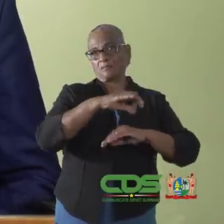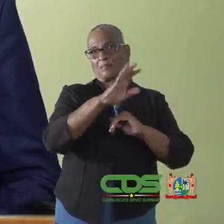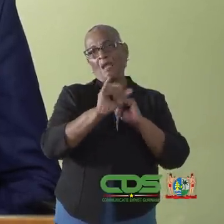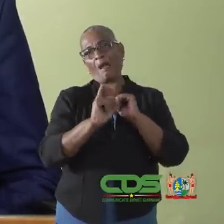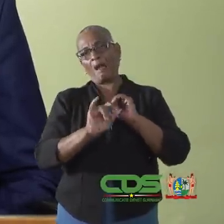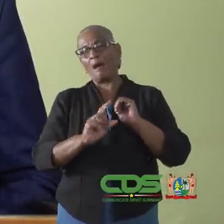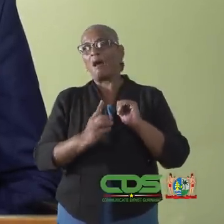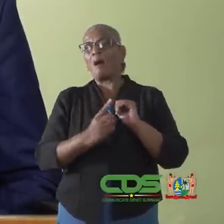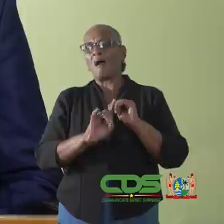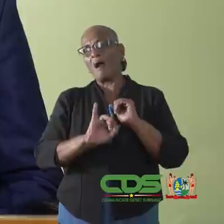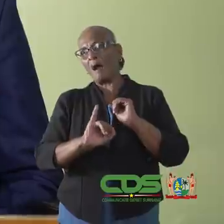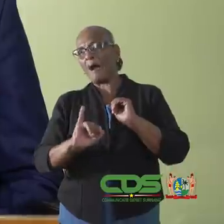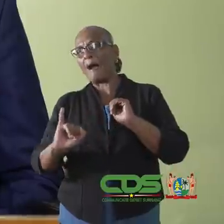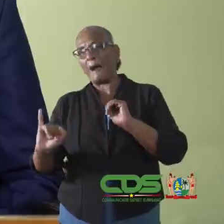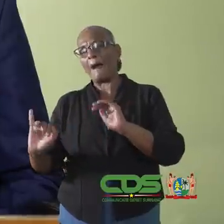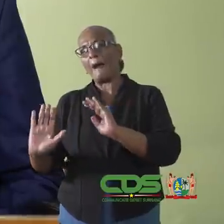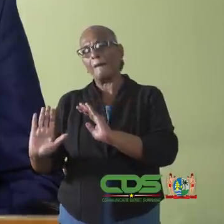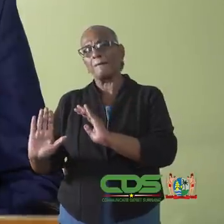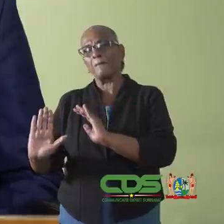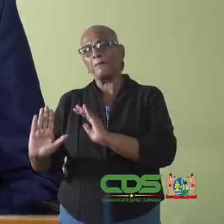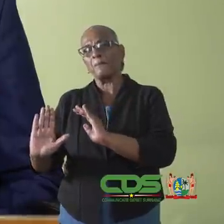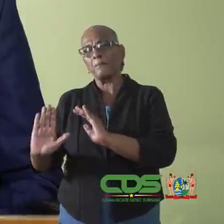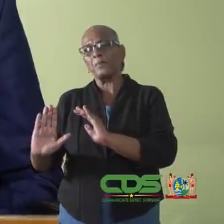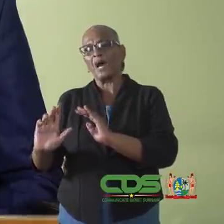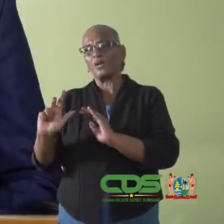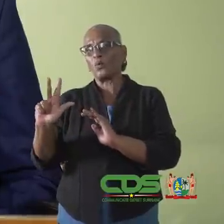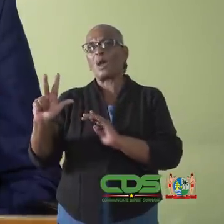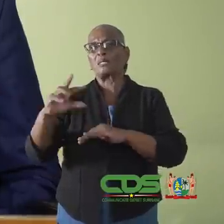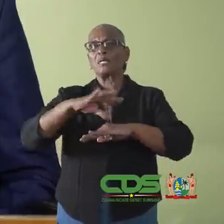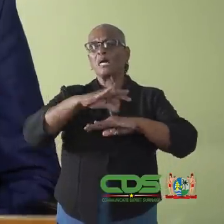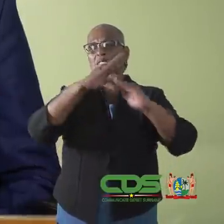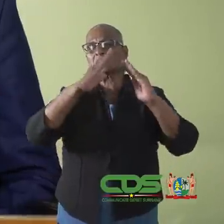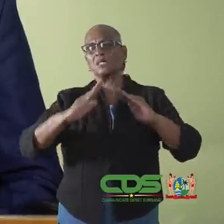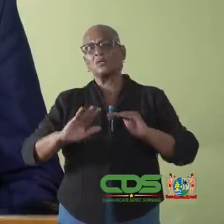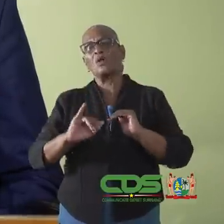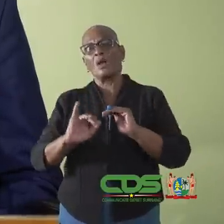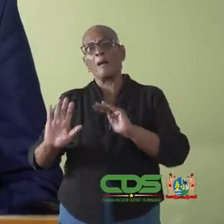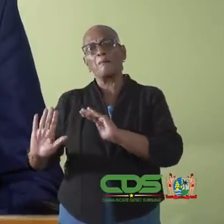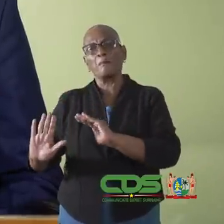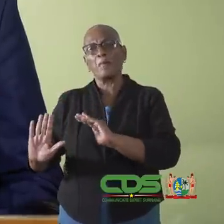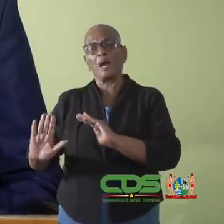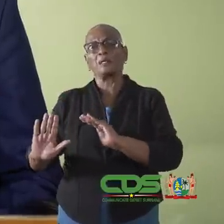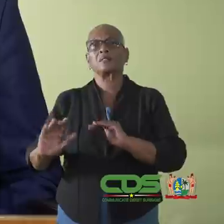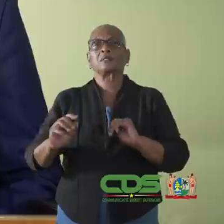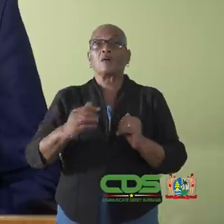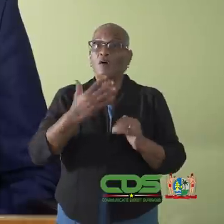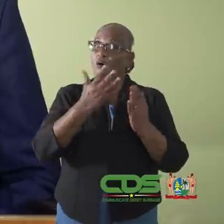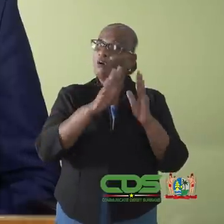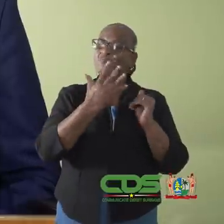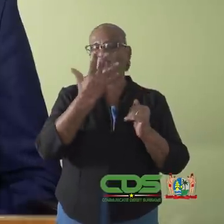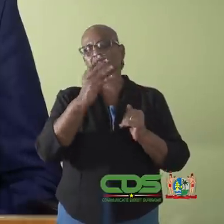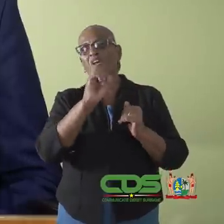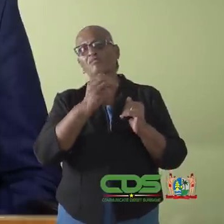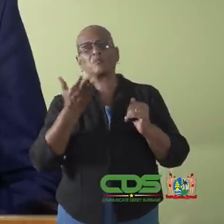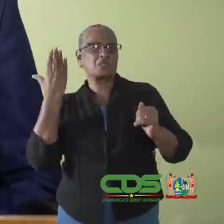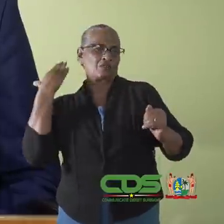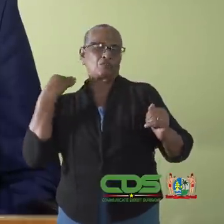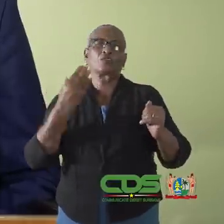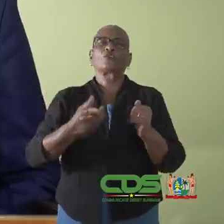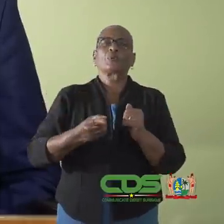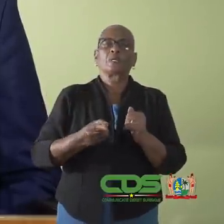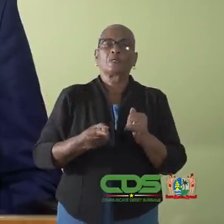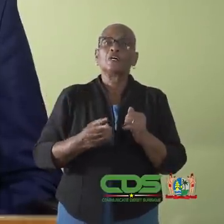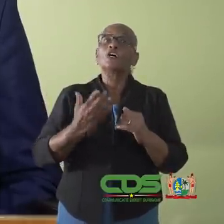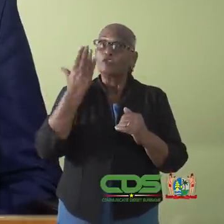liggen zes patiënten in de isolatieunit van het WANICA ziekenhuis. Dat is een bezetting van 3% ten opzichte van 5